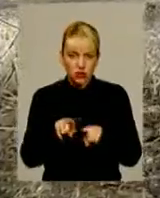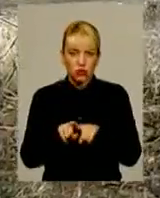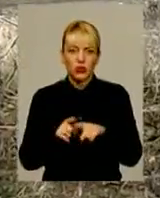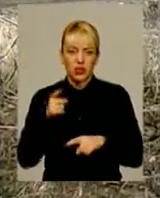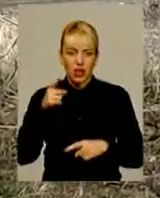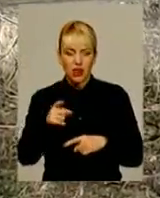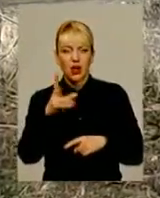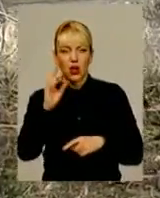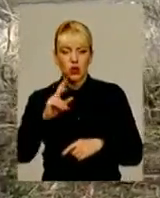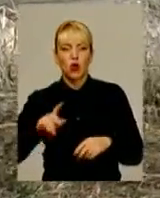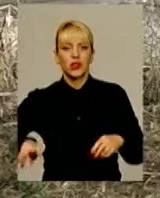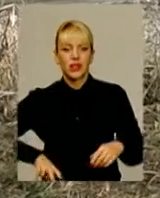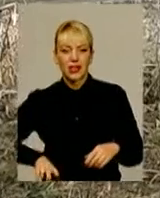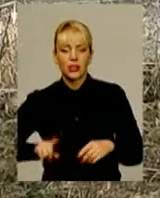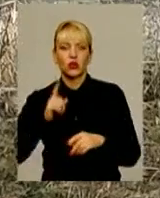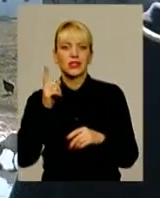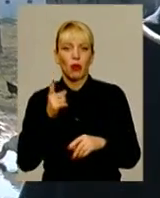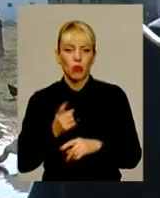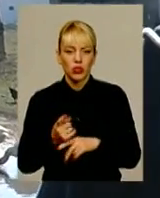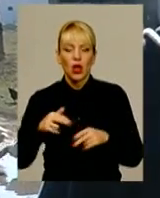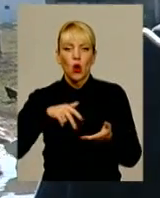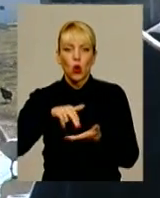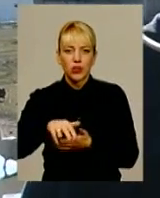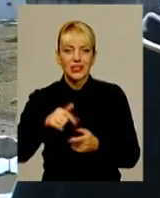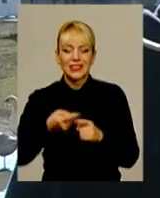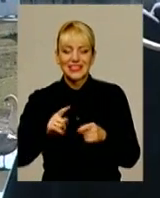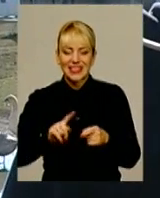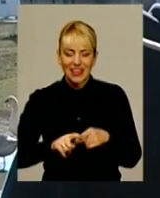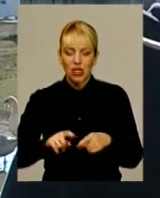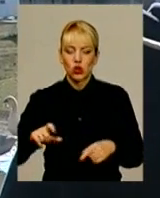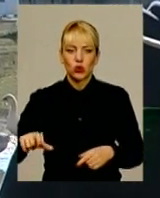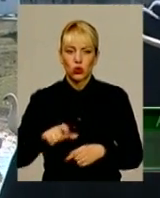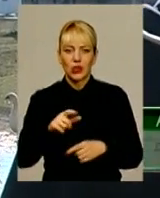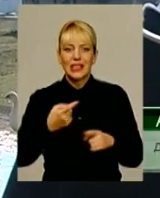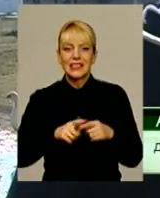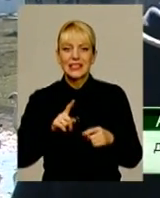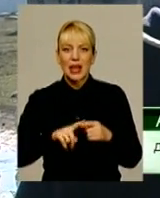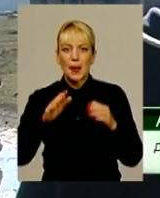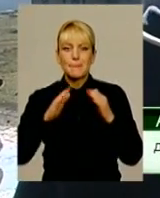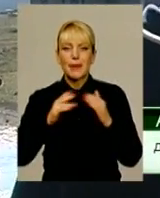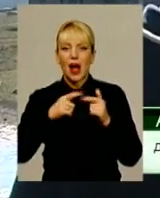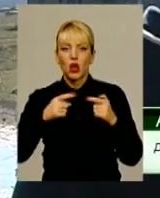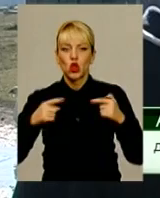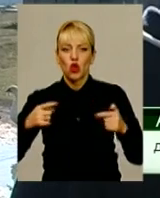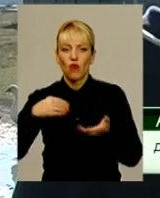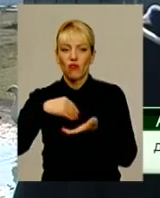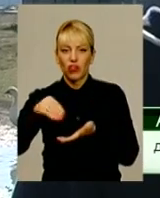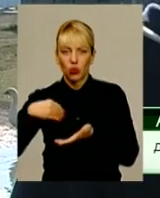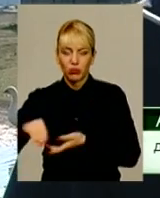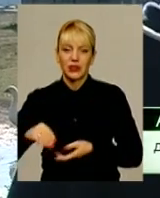забороняє їздити і ходити цією дорогою. Це хазяйство викуплене, майно викуплене, і це внутріхазяйшна дорога.